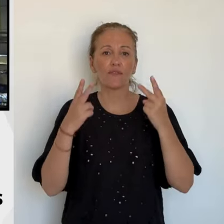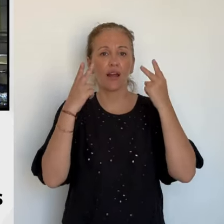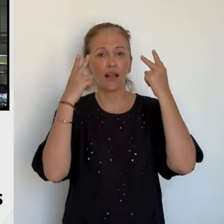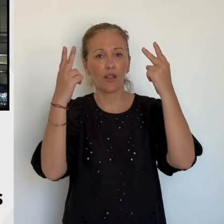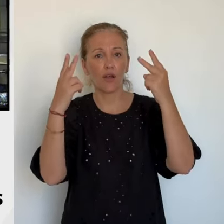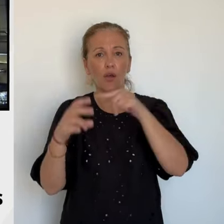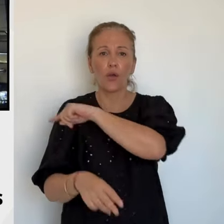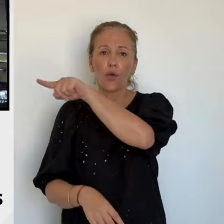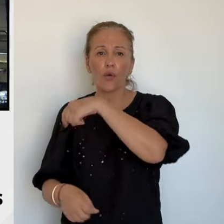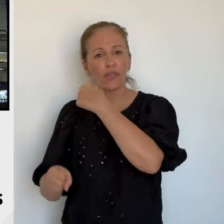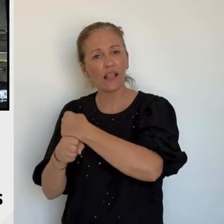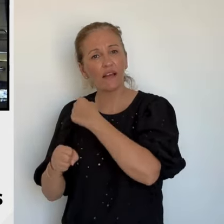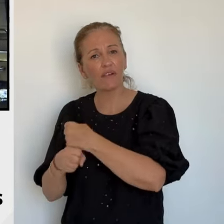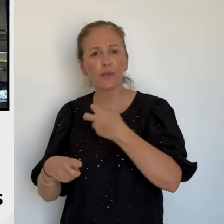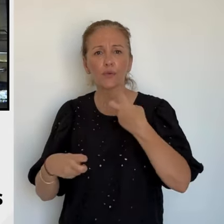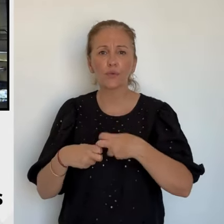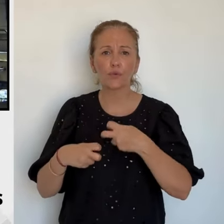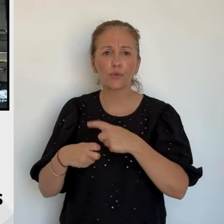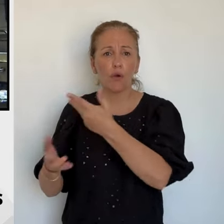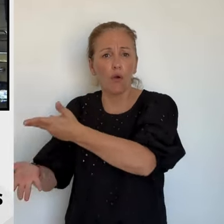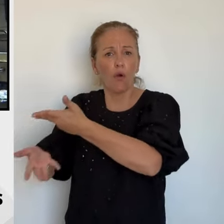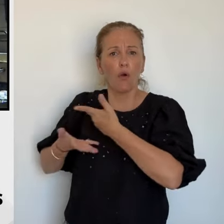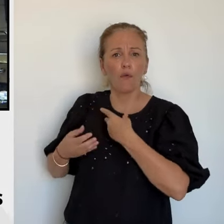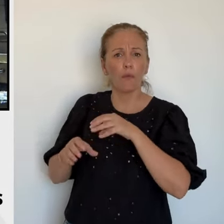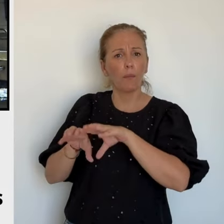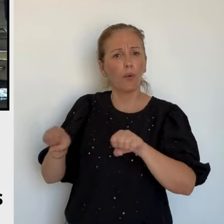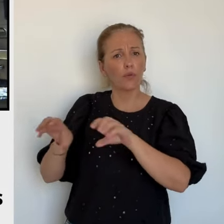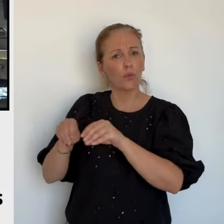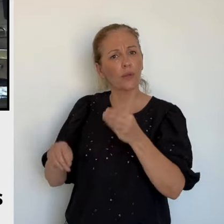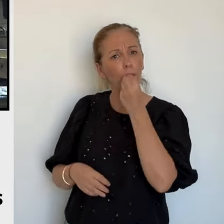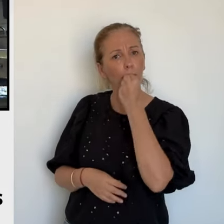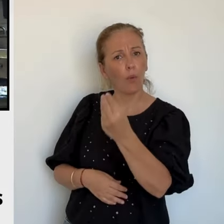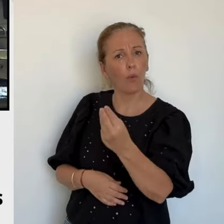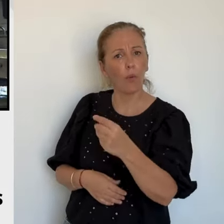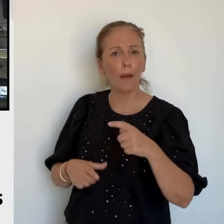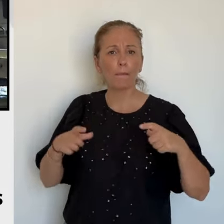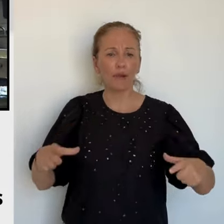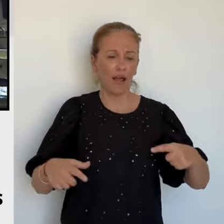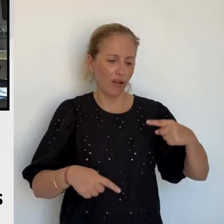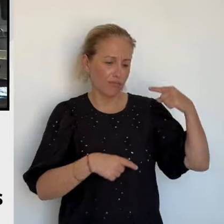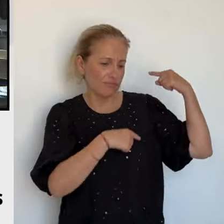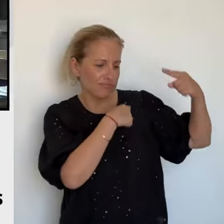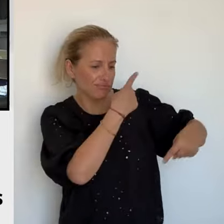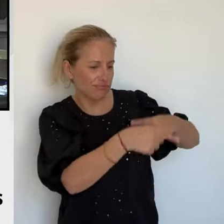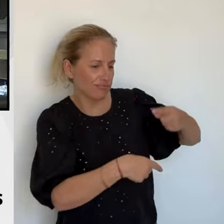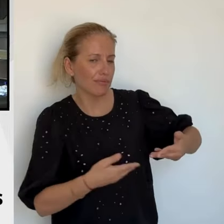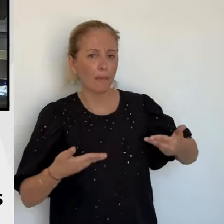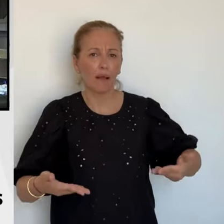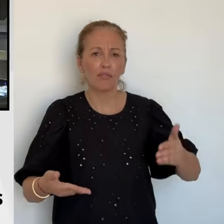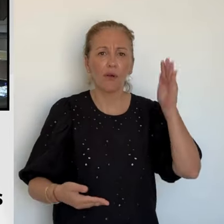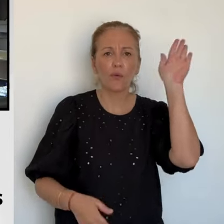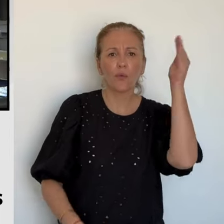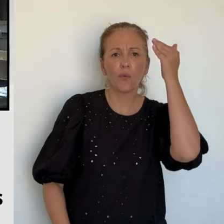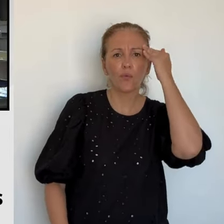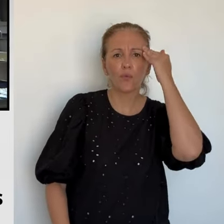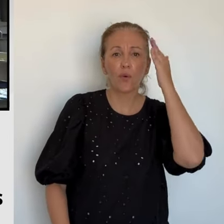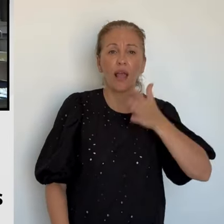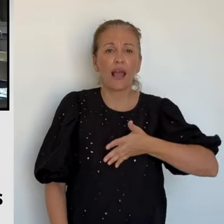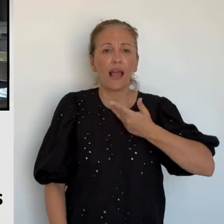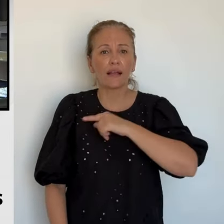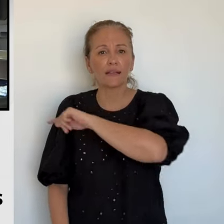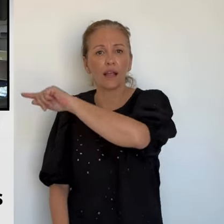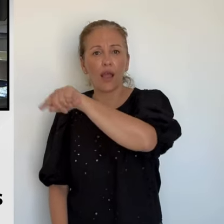travaillent et qui nous permettent à nous de faire des plats vraiment, non seulement des plats de cuisine traditionnelle parce que la gastronomie de Corse est